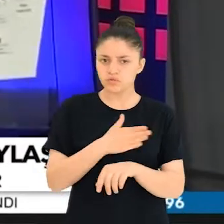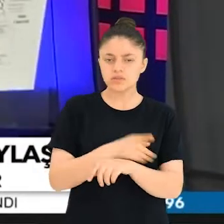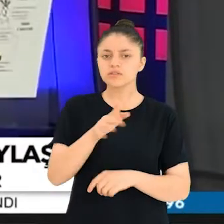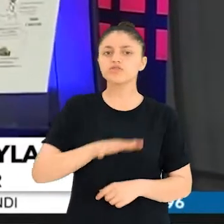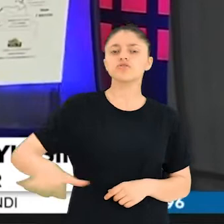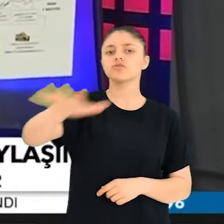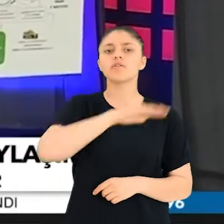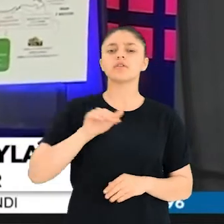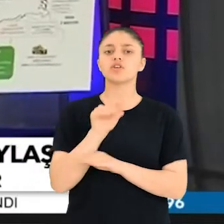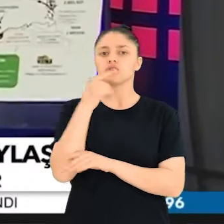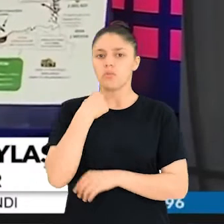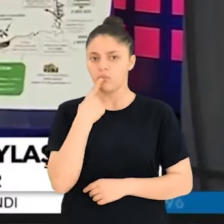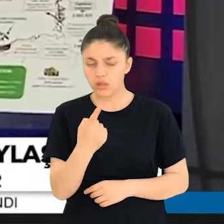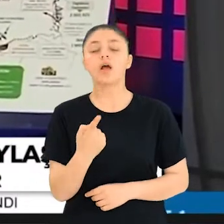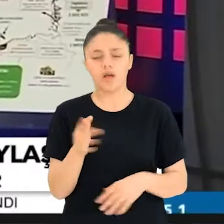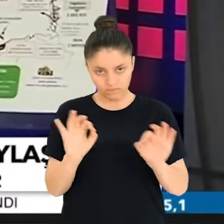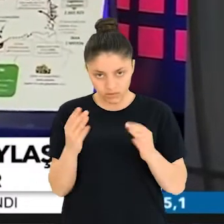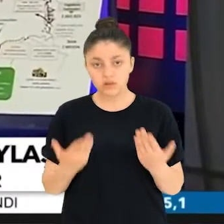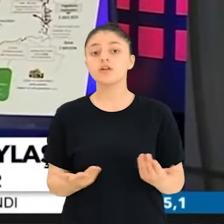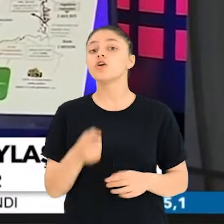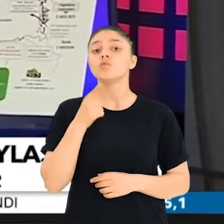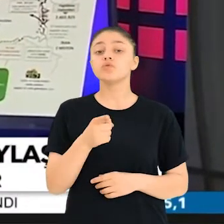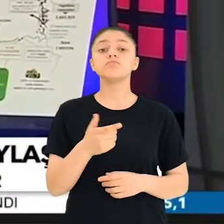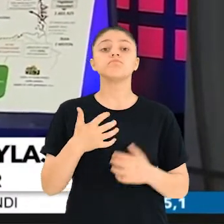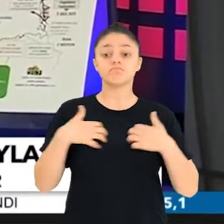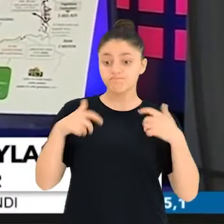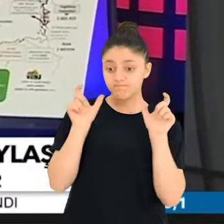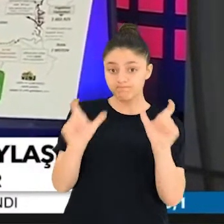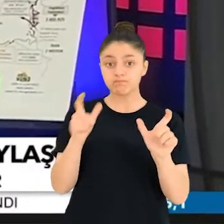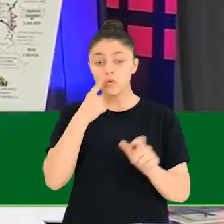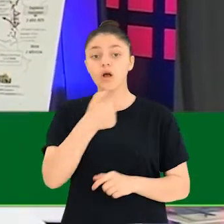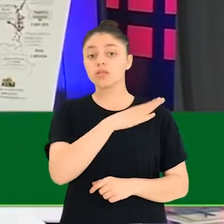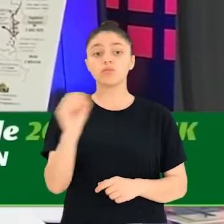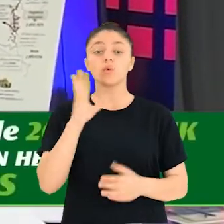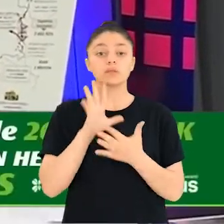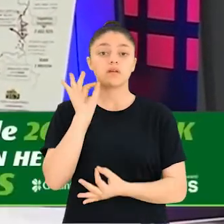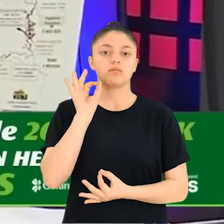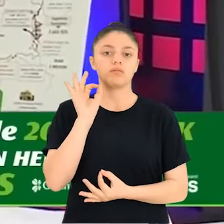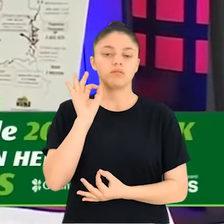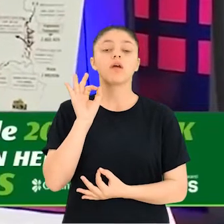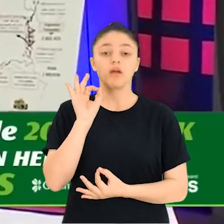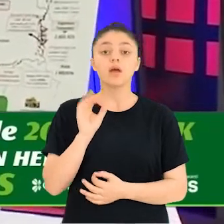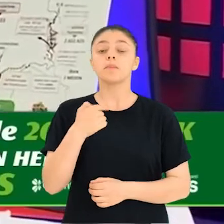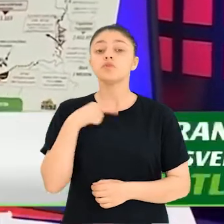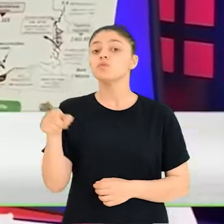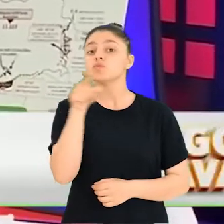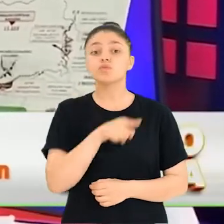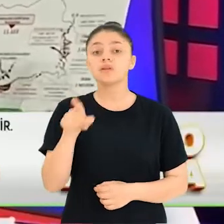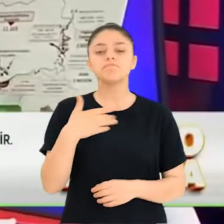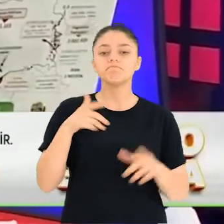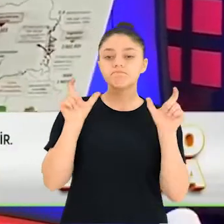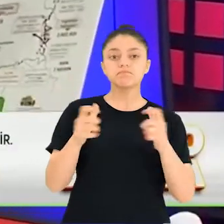demin? Siz çevre bölgelerde yaşayanlar. Şurada elbette ki burada güvenliğini sağladığımız 6 milyon insan. 6 milyon insan ve biz